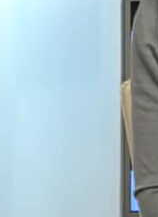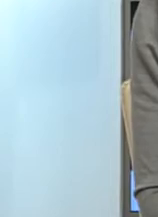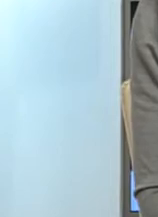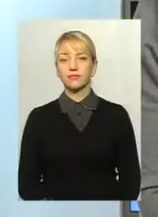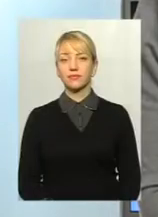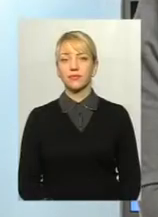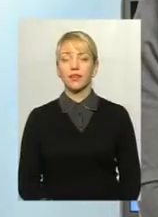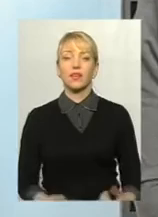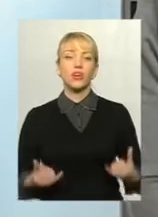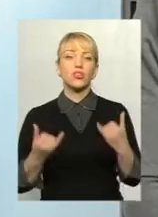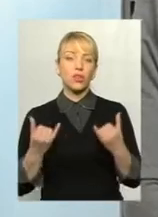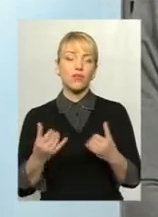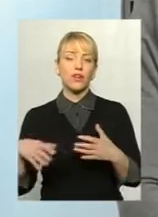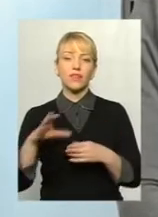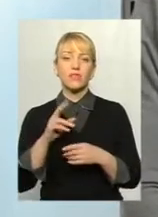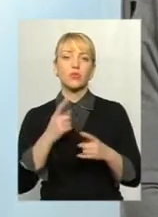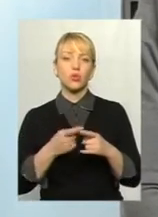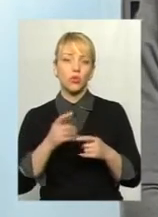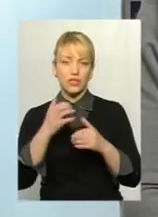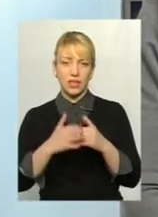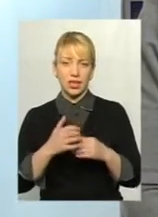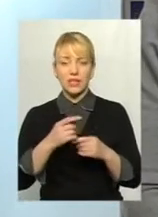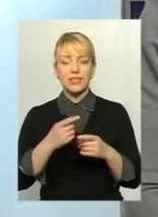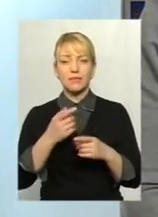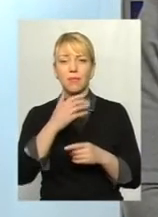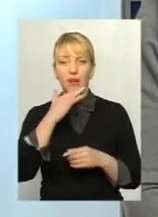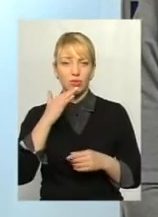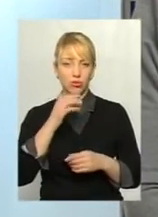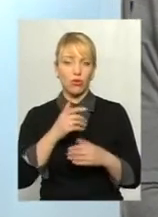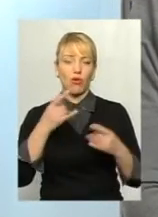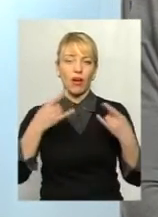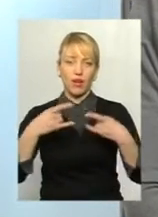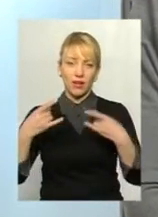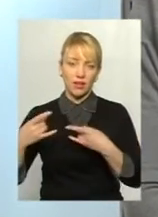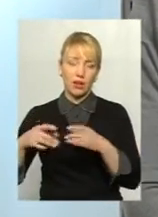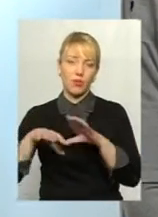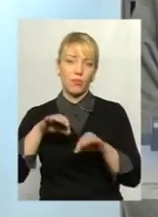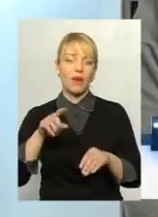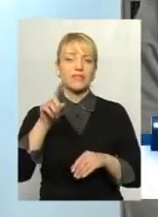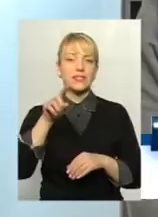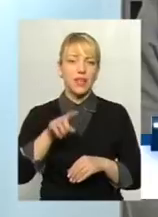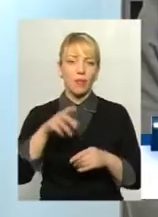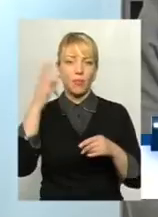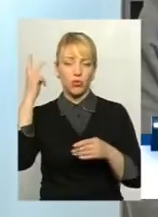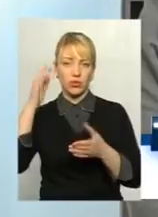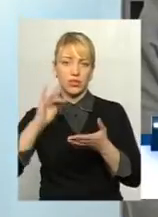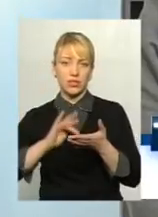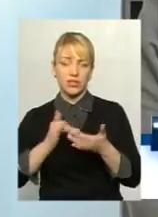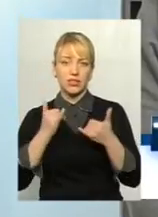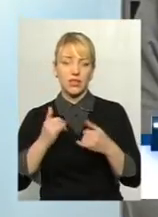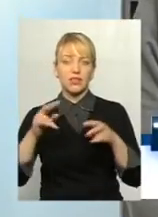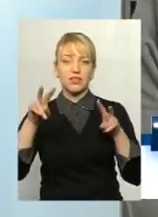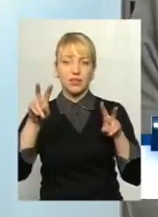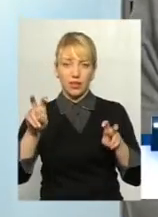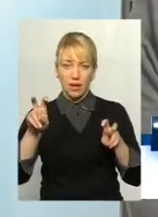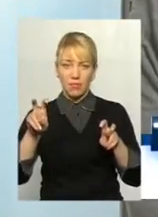Мої шанування усім, хто серед чималої кількості телеканалів у цій порі обрав саме Поділяцентр. На часті в прямому ефірі тема.